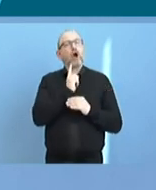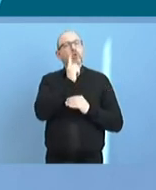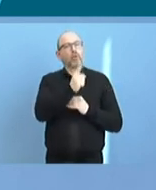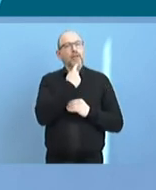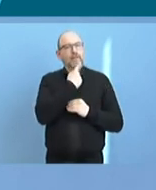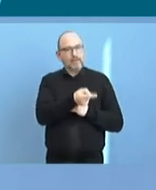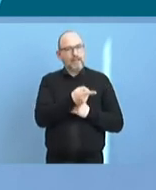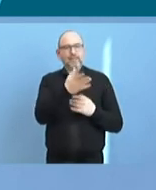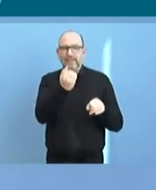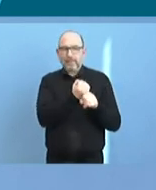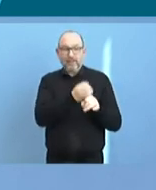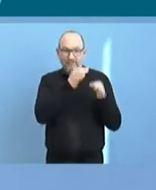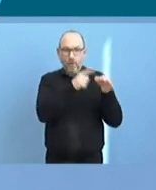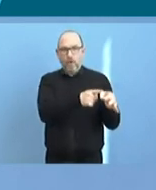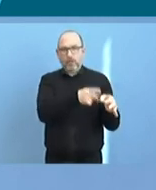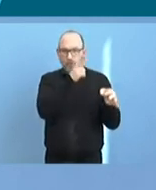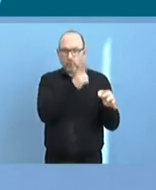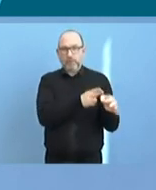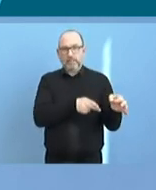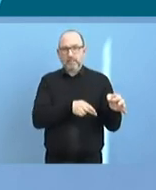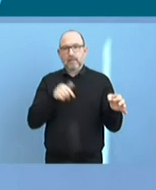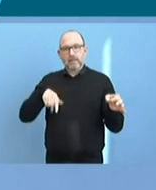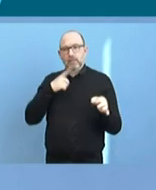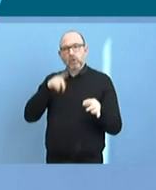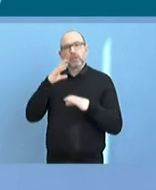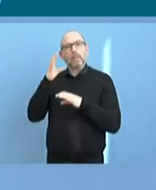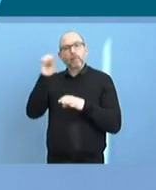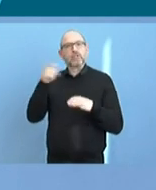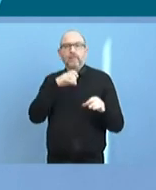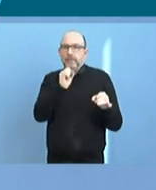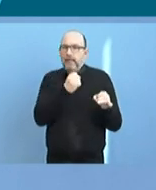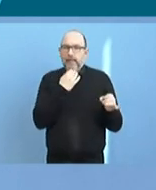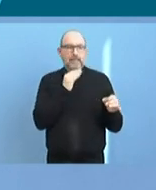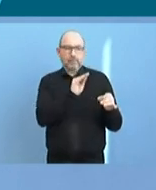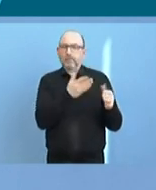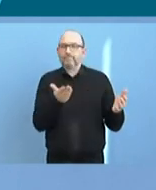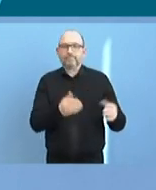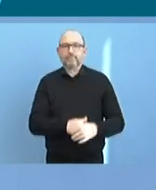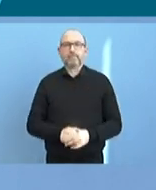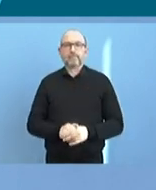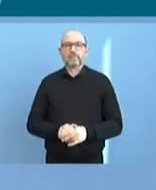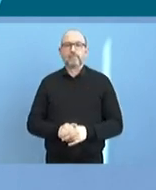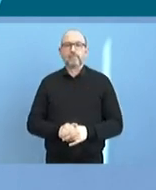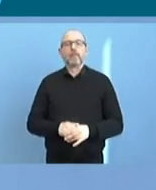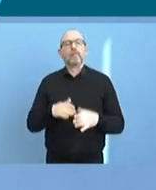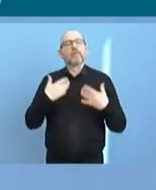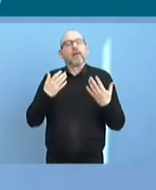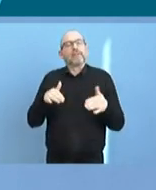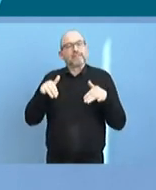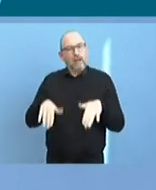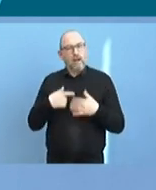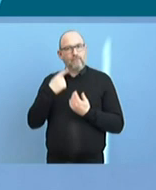können für das, was vor Ort gilt. Das können unsere Botschaften nicht tun. Wir bemühen uns natürlich, das, was wir wissen und das,